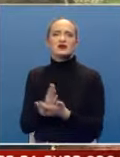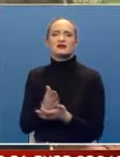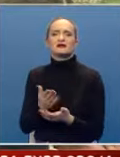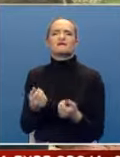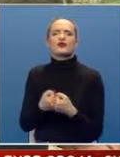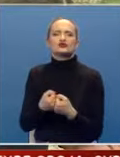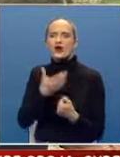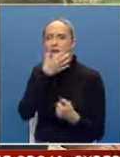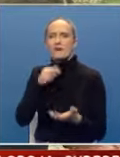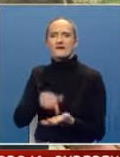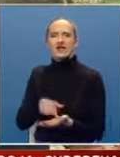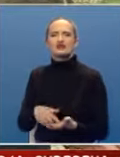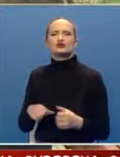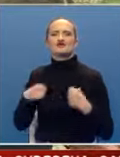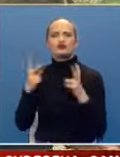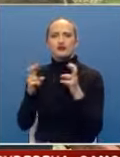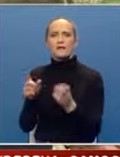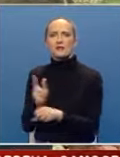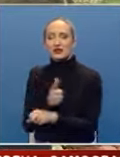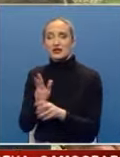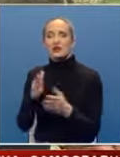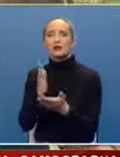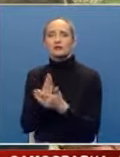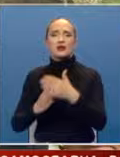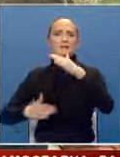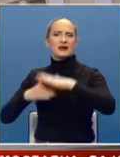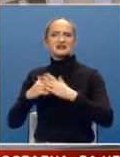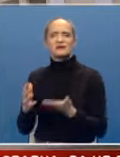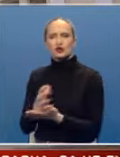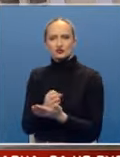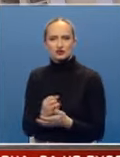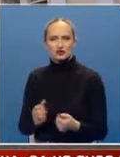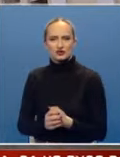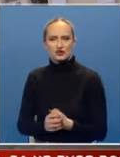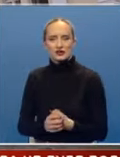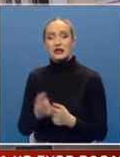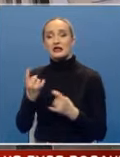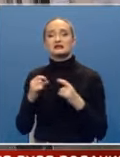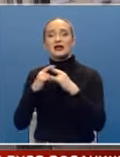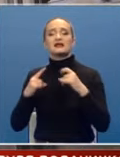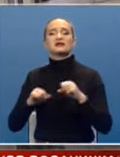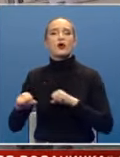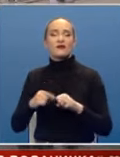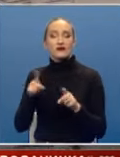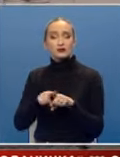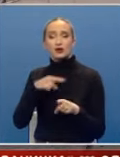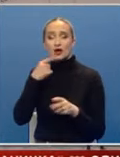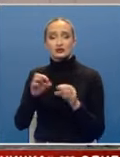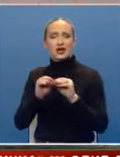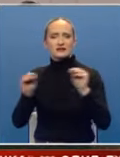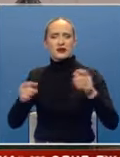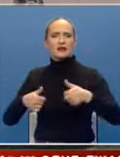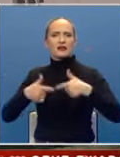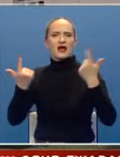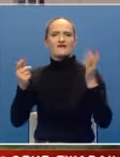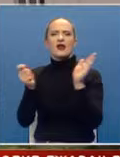za život, ne stoji naravno prazan, nego da bude maksimalno iskoristen. Iz gradske uprave podsjećaju da je raspisana javna